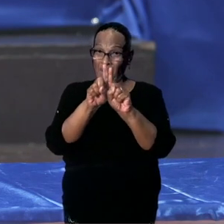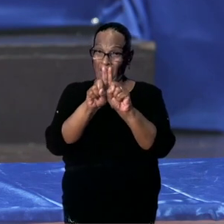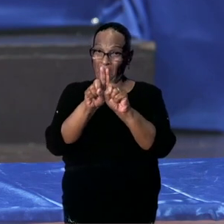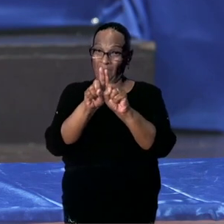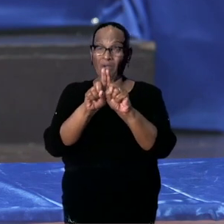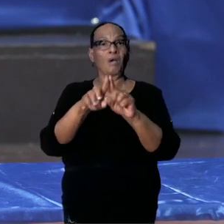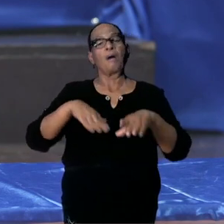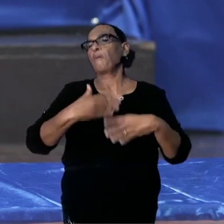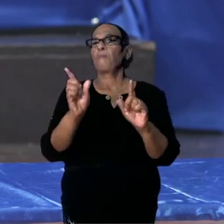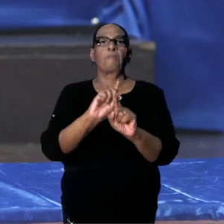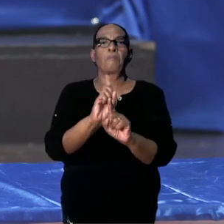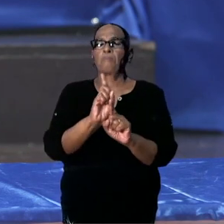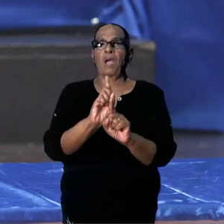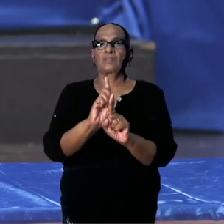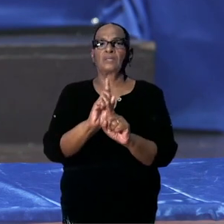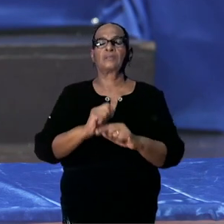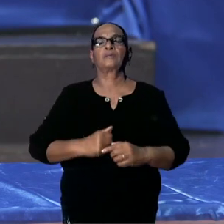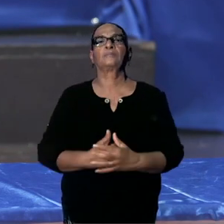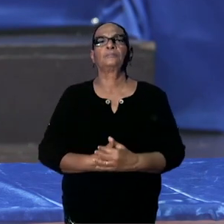mag dat.